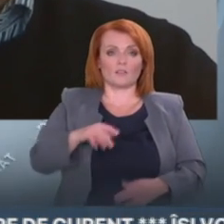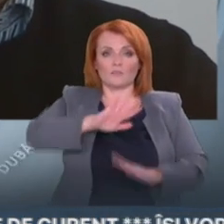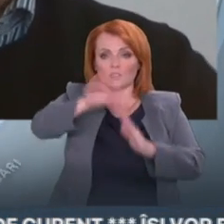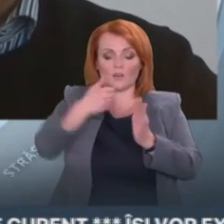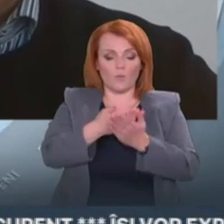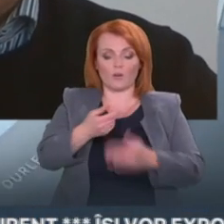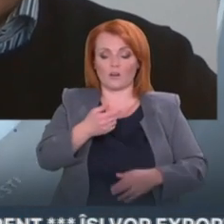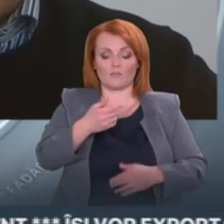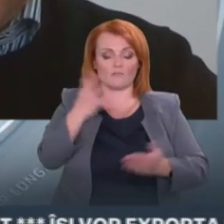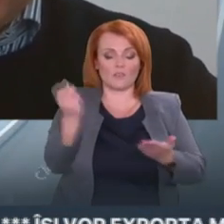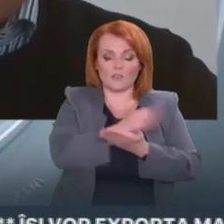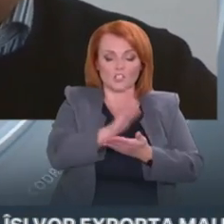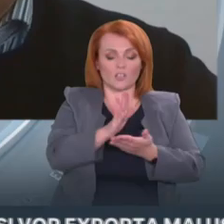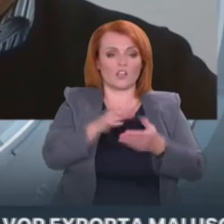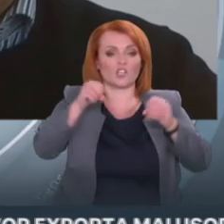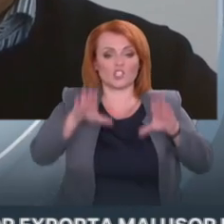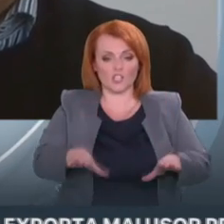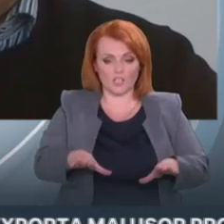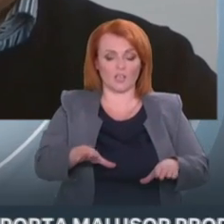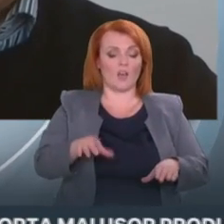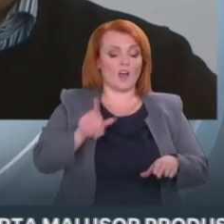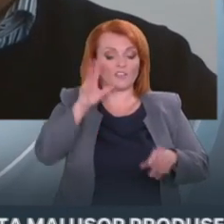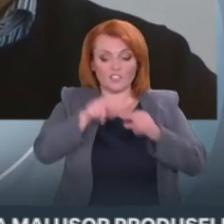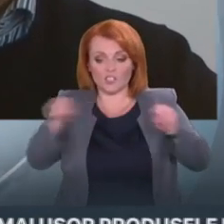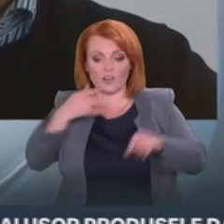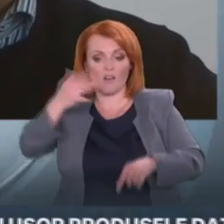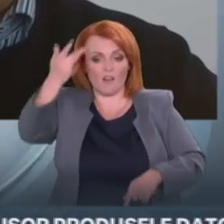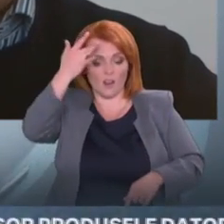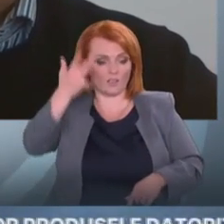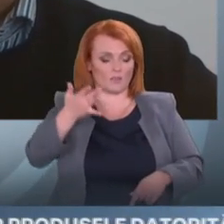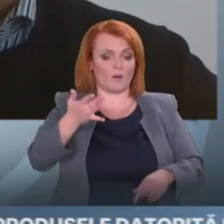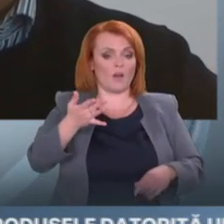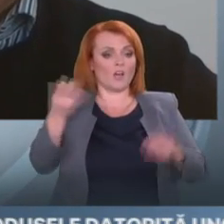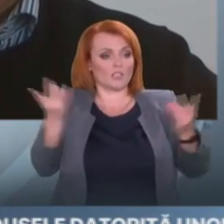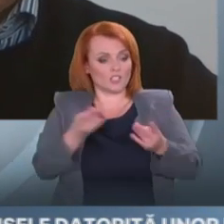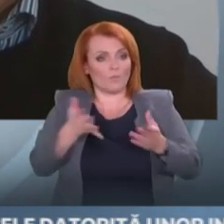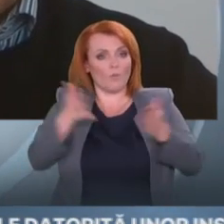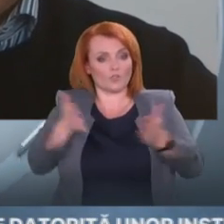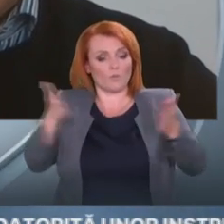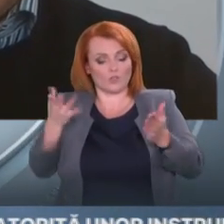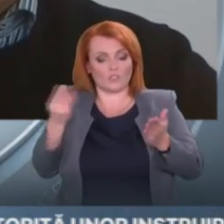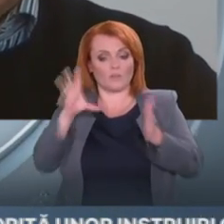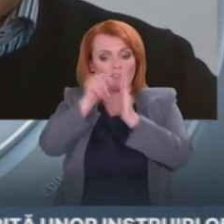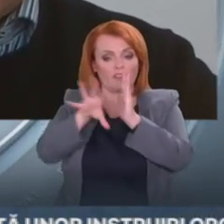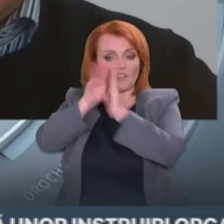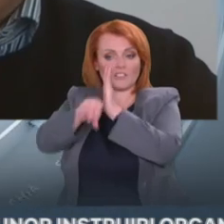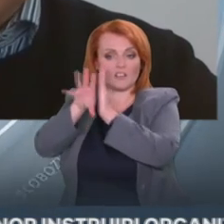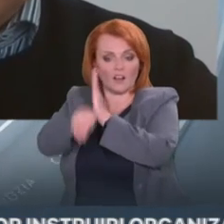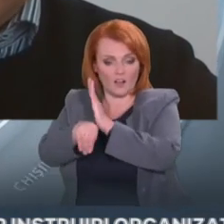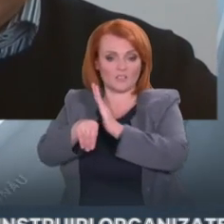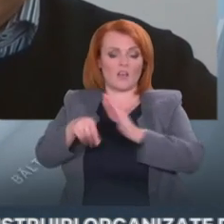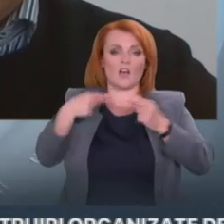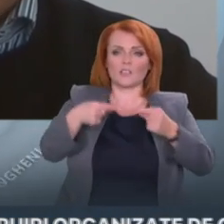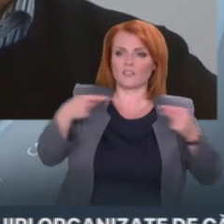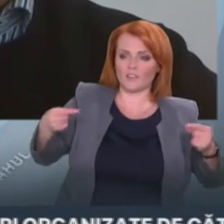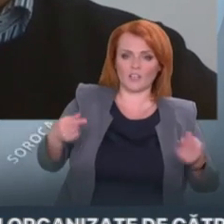ar fi putut în aceste luni de vară să investească cu suportul autorităților în resurse diferite